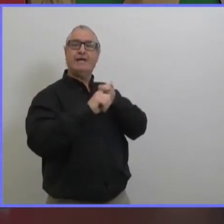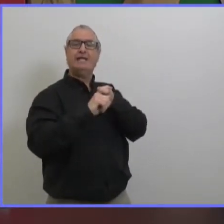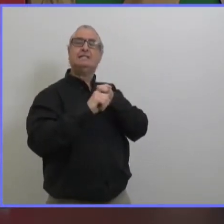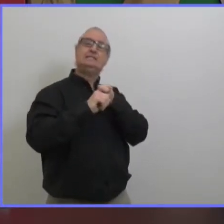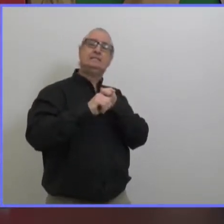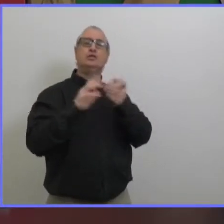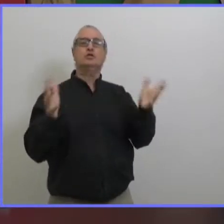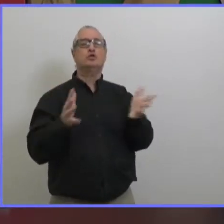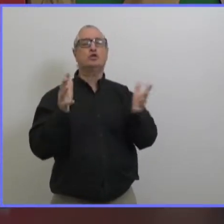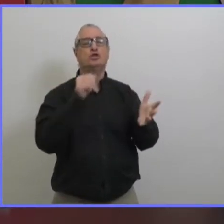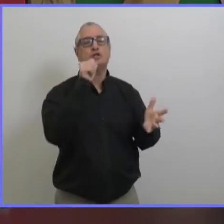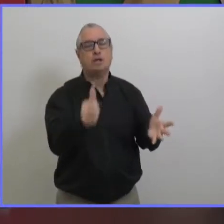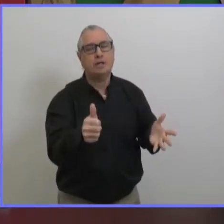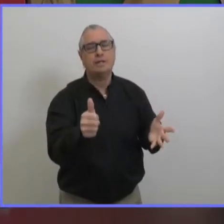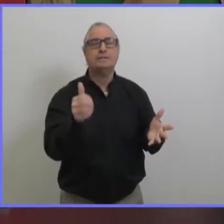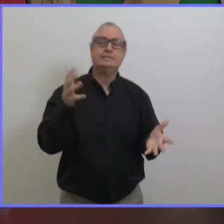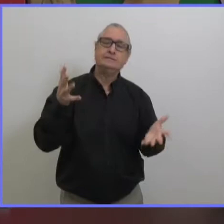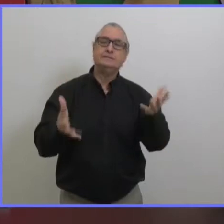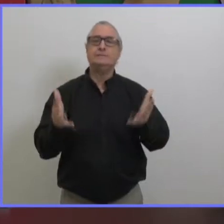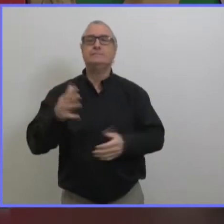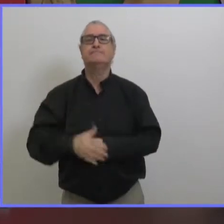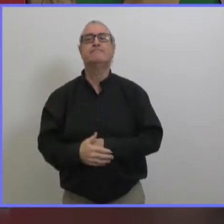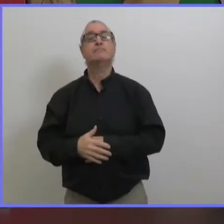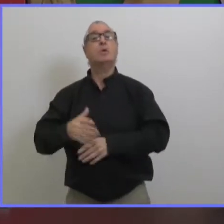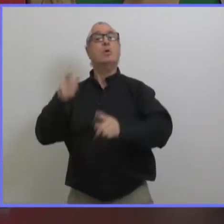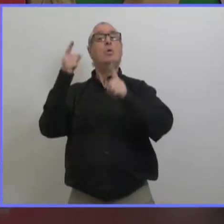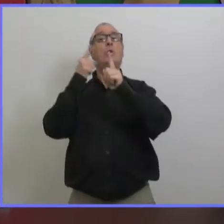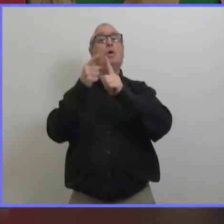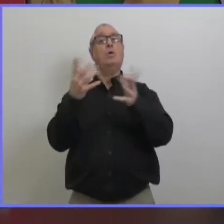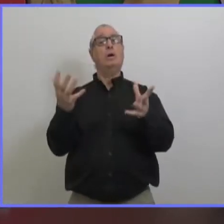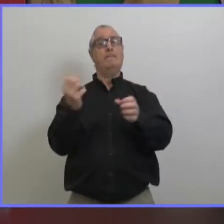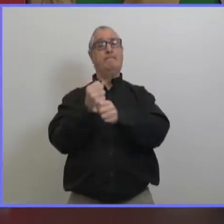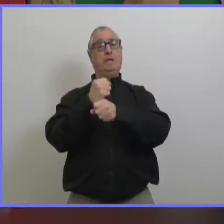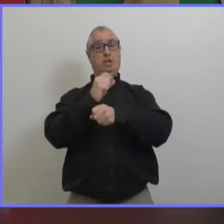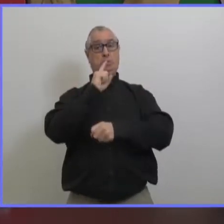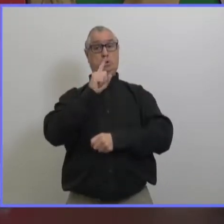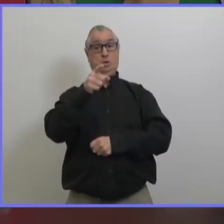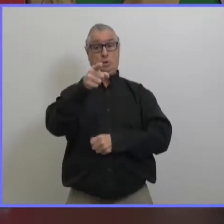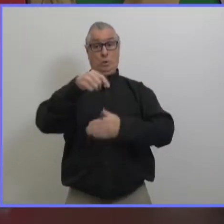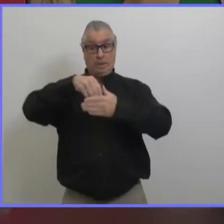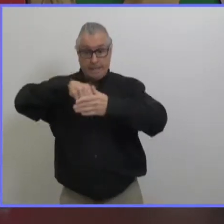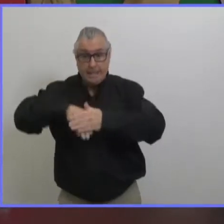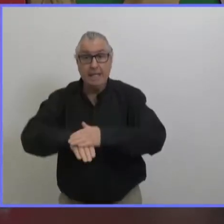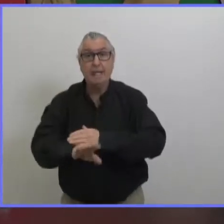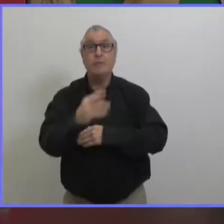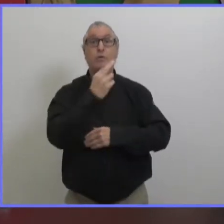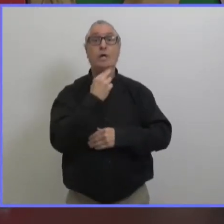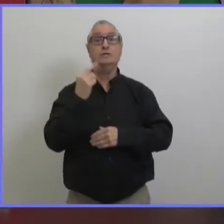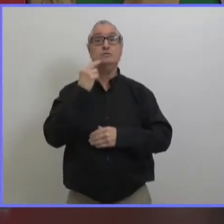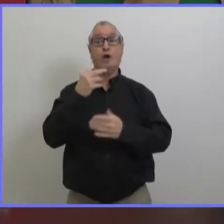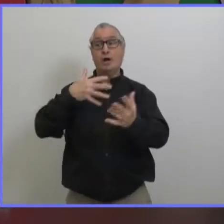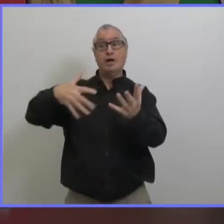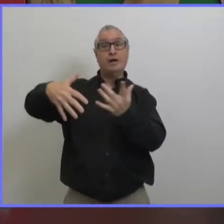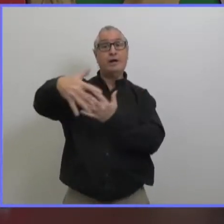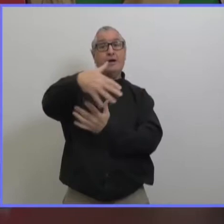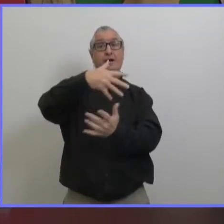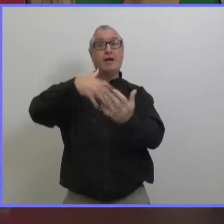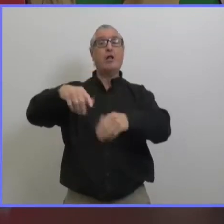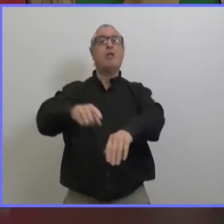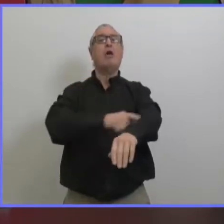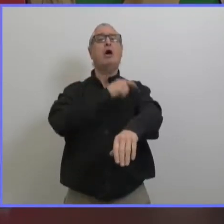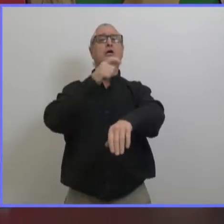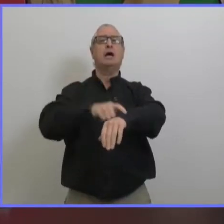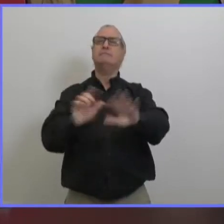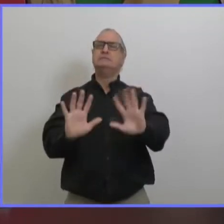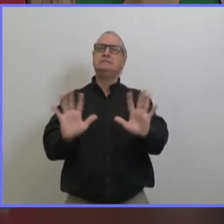c'est de s'assurer qu'on n'a pas de contact avec des personnes extérieures à notre foyer pendant des périodes de temps prolongé donc c'est vraiment important pour les restaurants de s